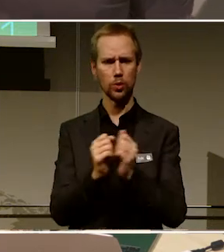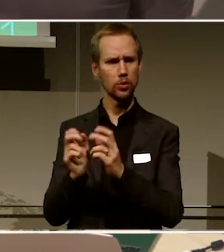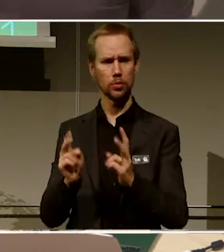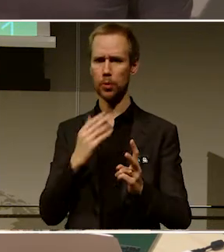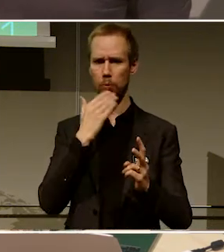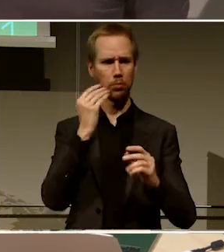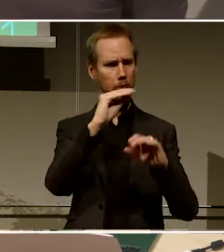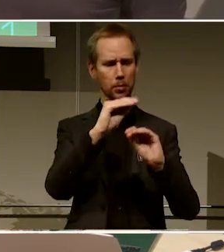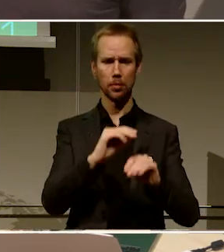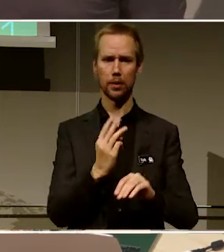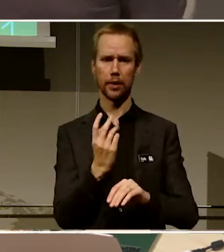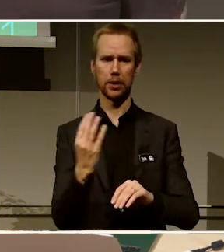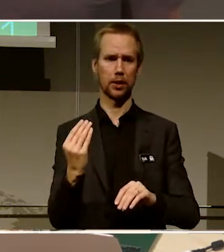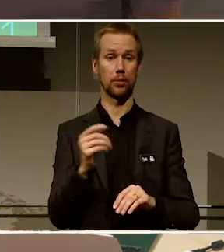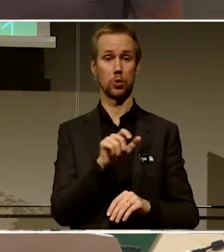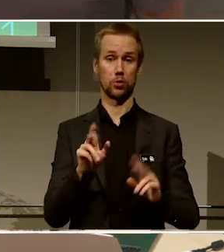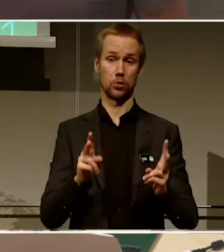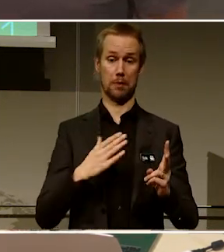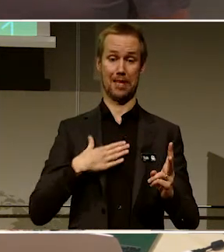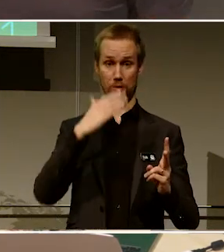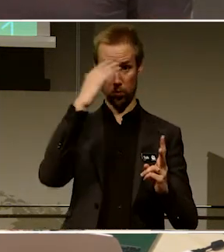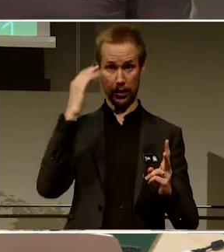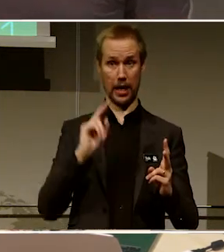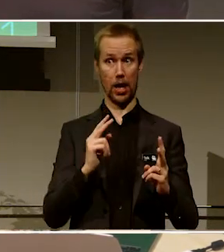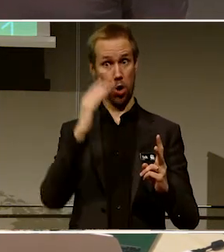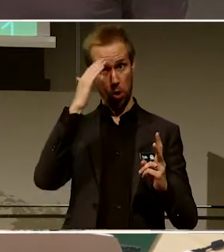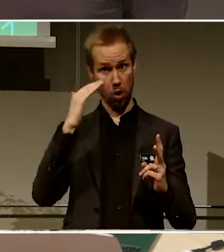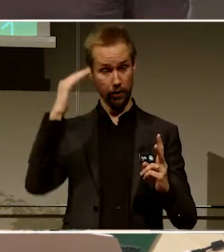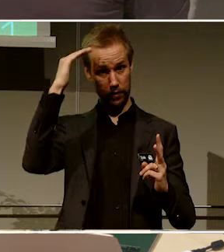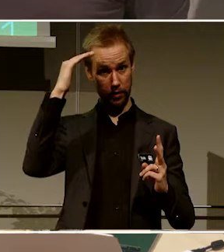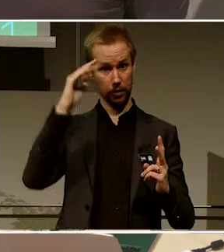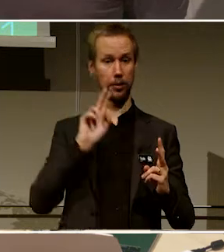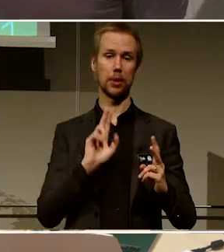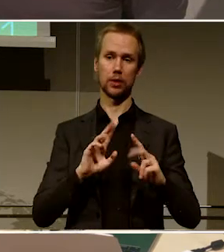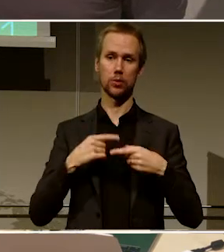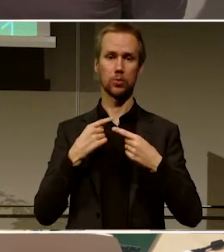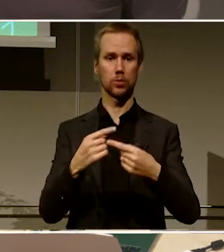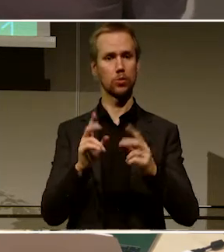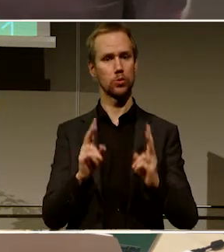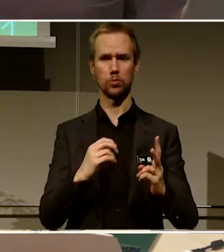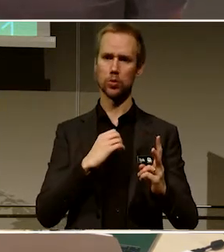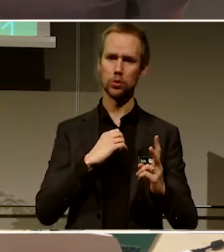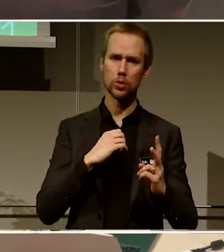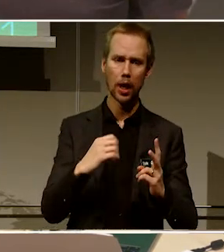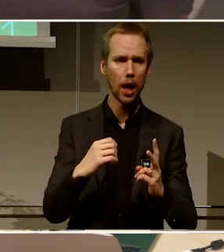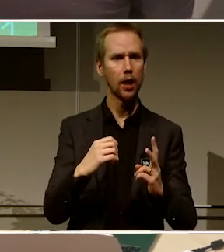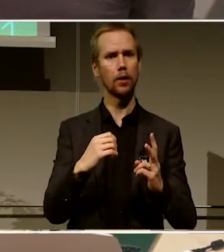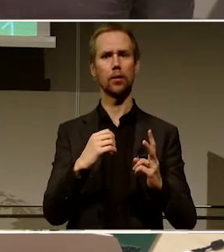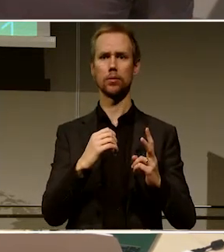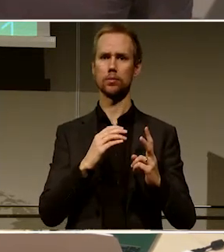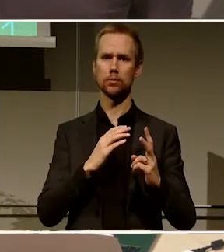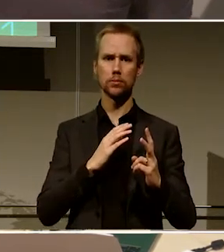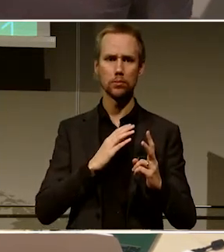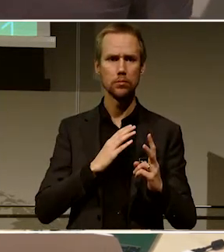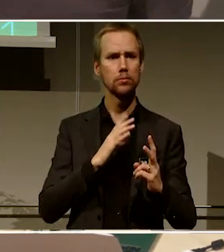som låt oss säga är min ålder eller äldre och tillhör generationer som är vana att göra källhänvisningar till böcker gärna med extremt omoderna